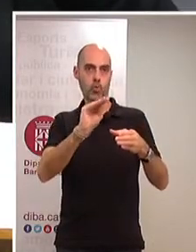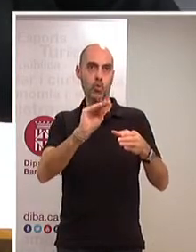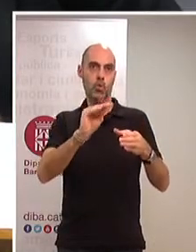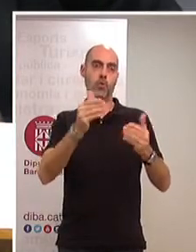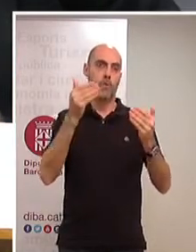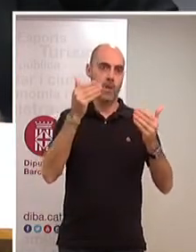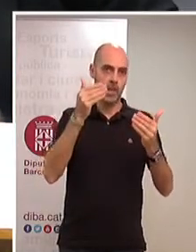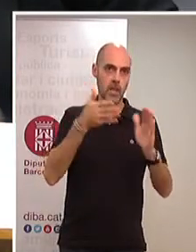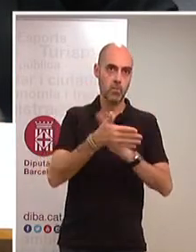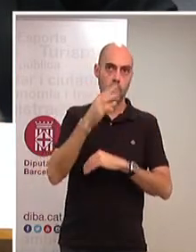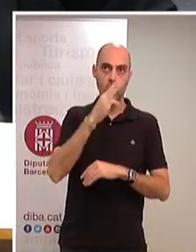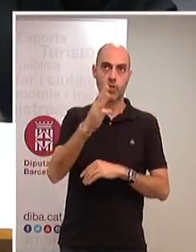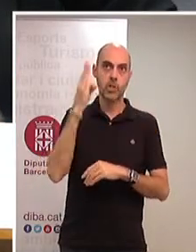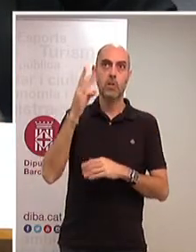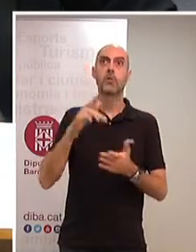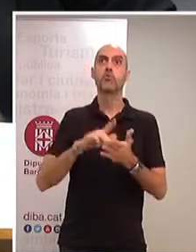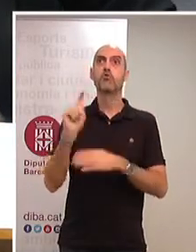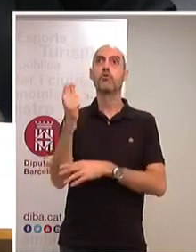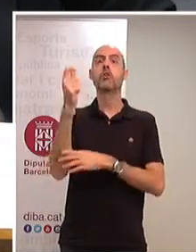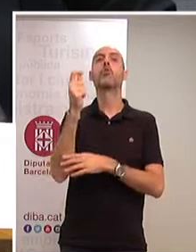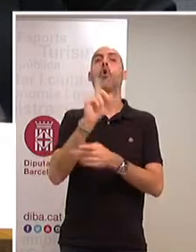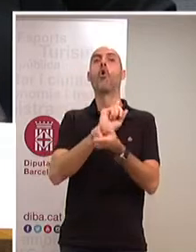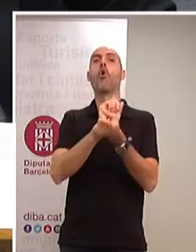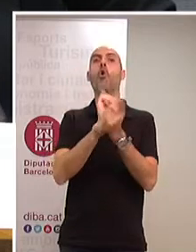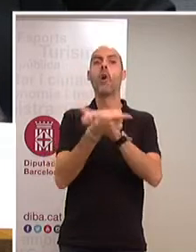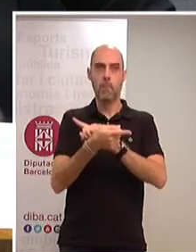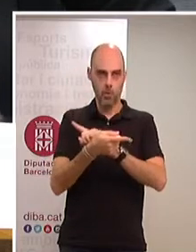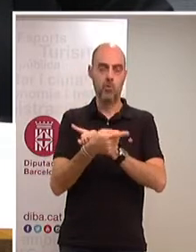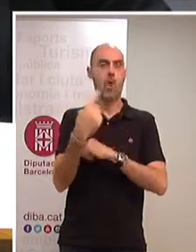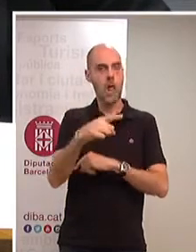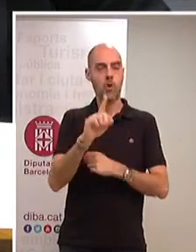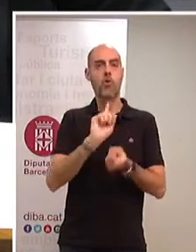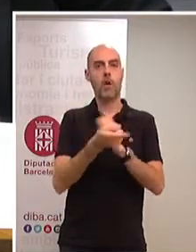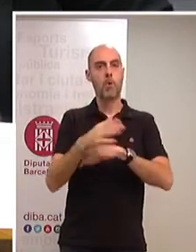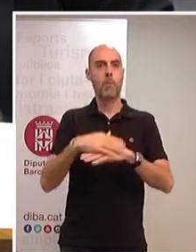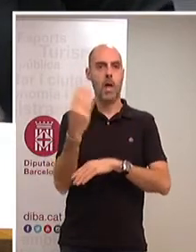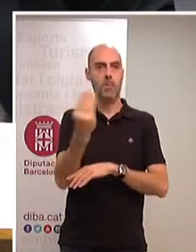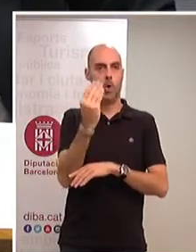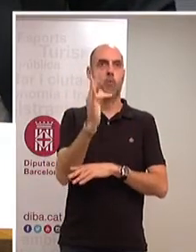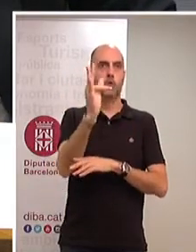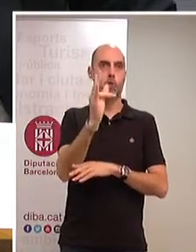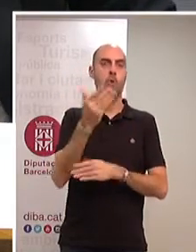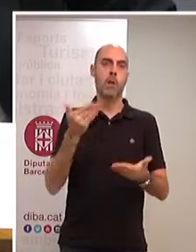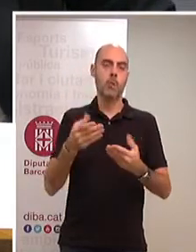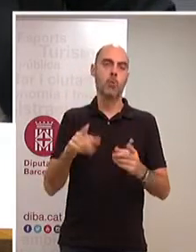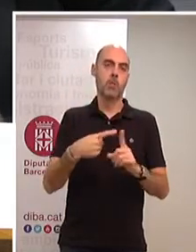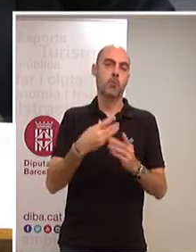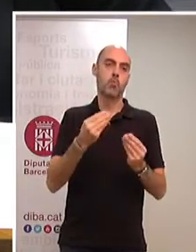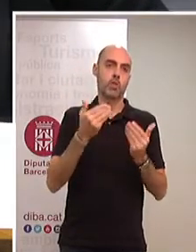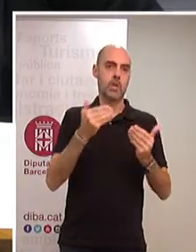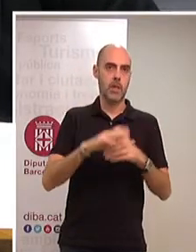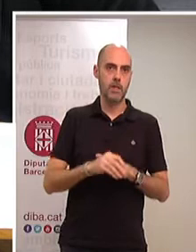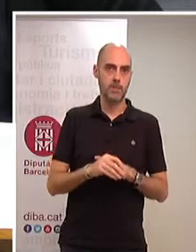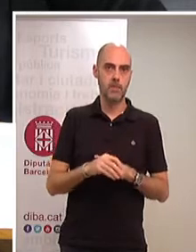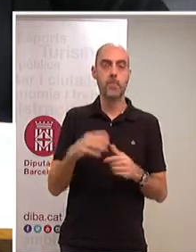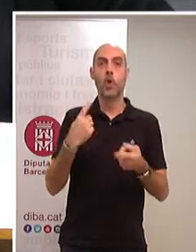que almenys d'aquests tres anys hem notat un cert canvi en relació amb aquestes coses i per tant això ho valorem i li hem d'agrair. Són coses que en